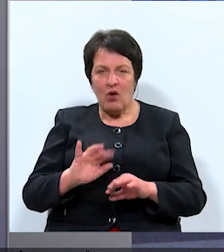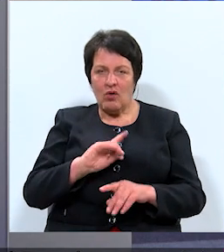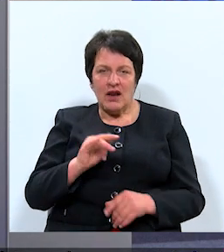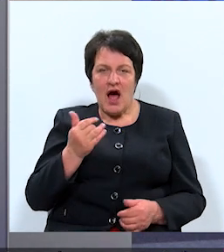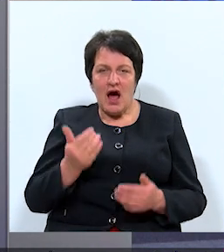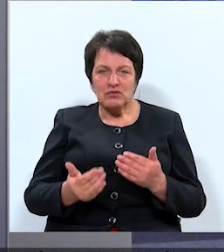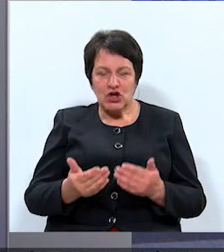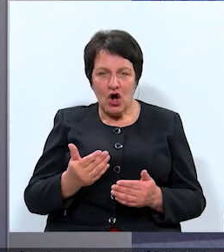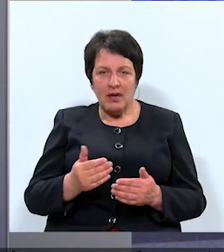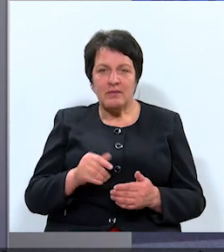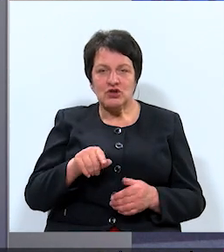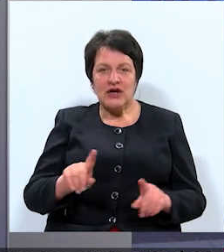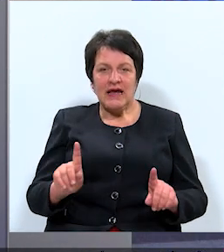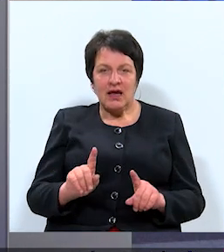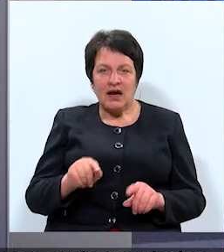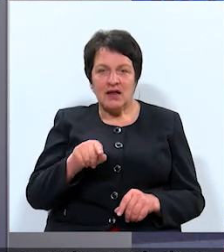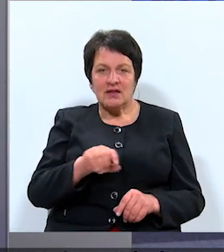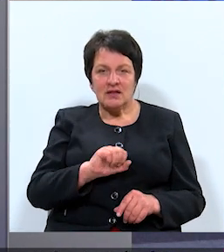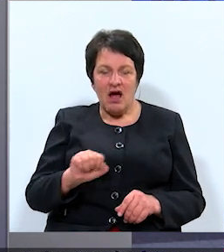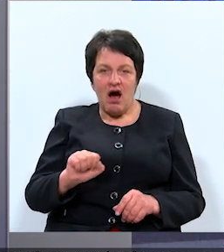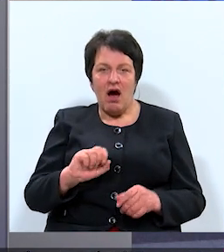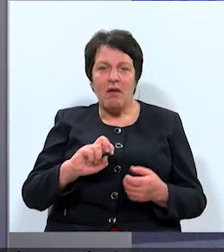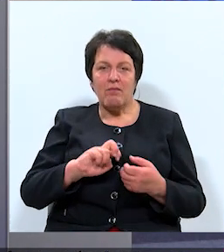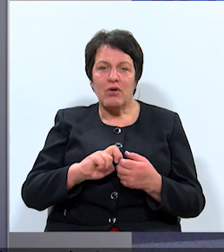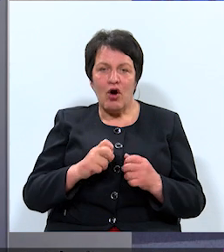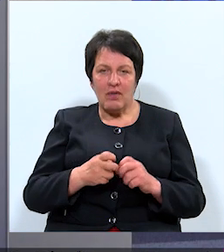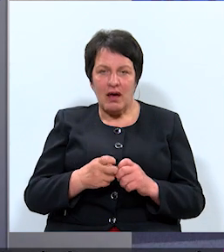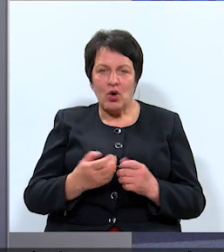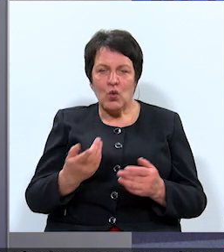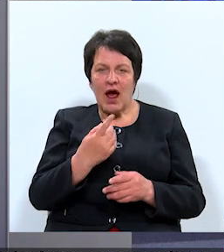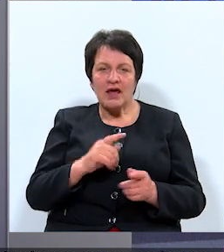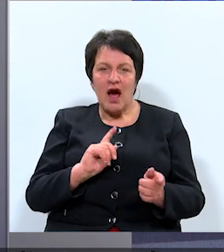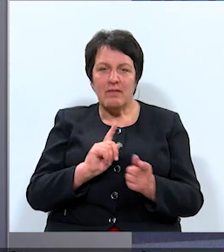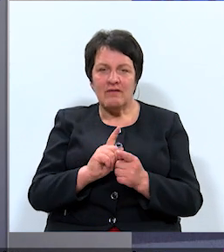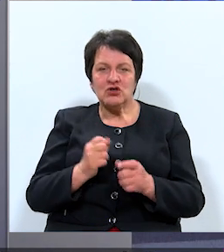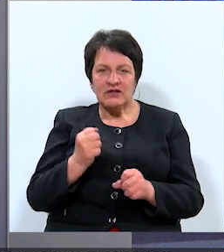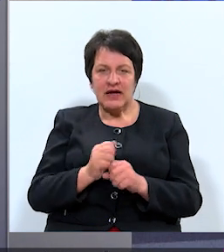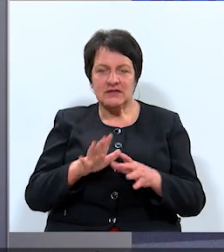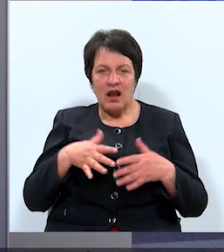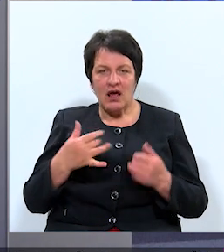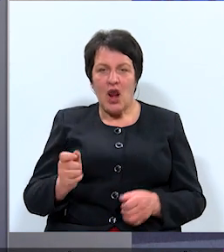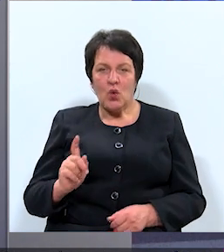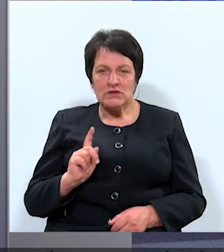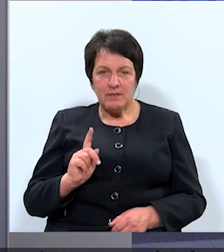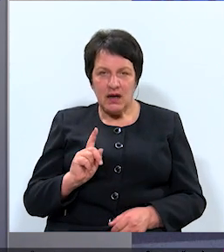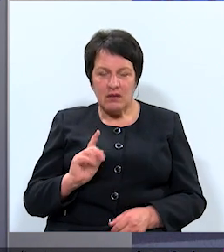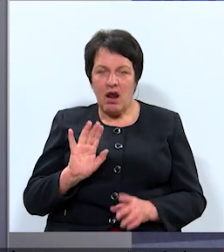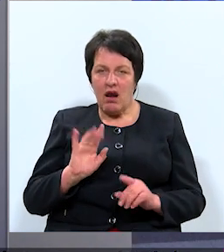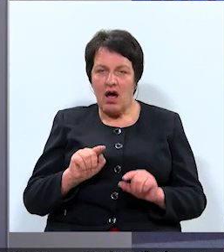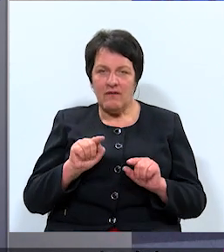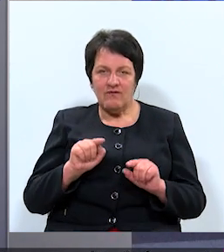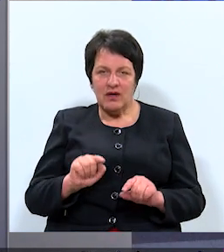Neapšaubāmi šī ir tā problēma, kur ir jāpievērš diezgan liela uzmanība, lai viņa